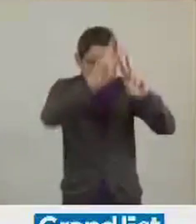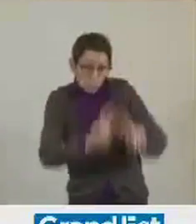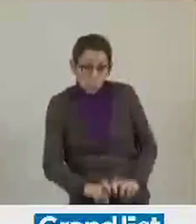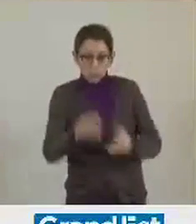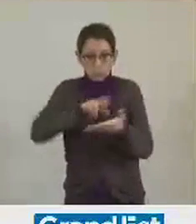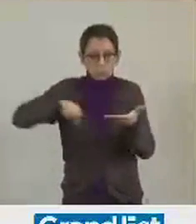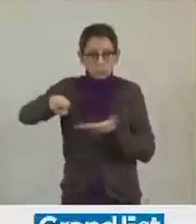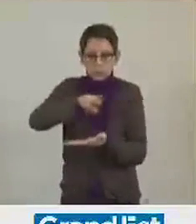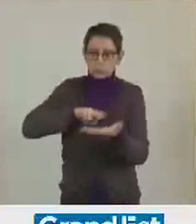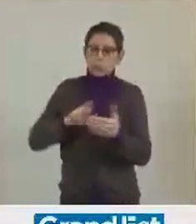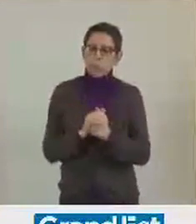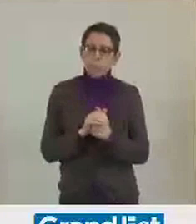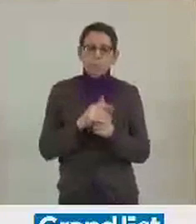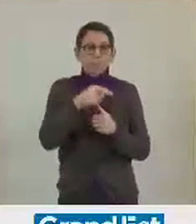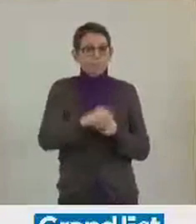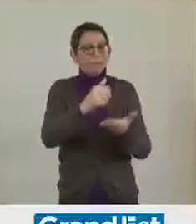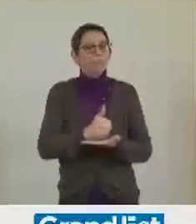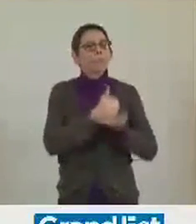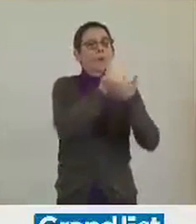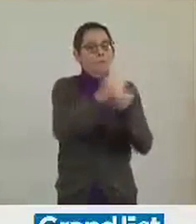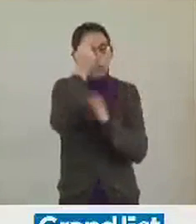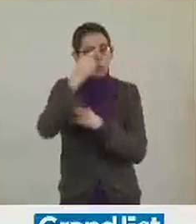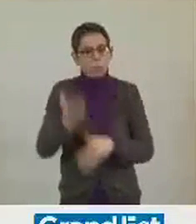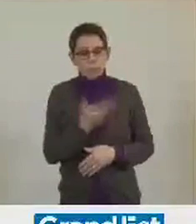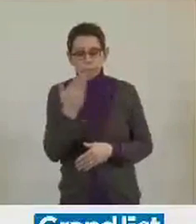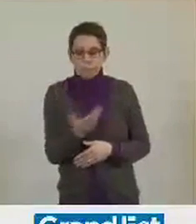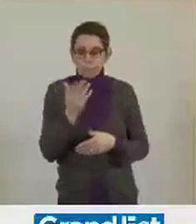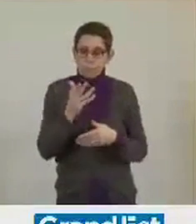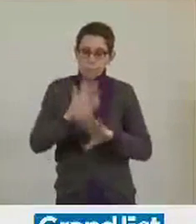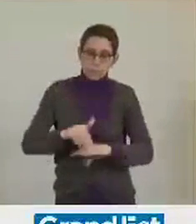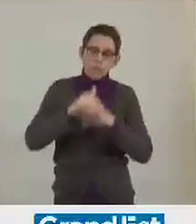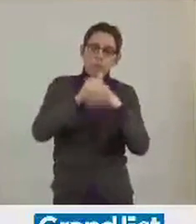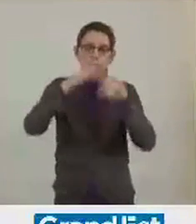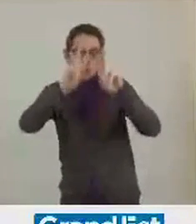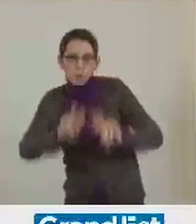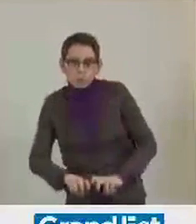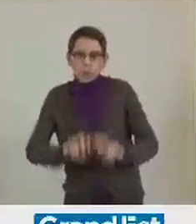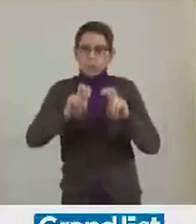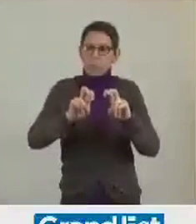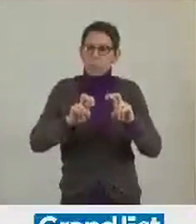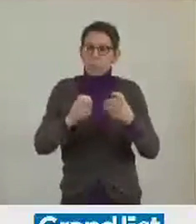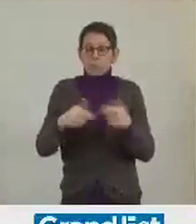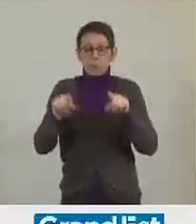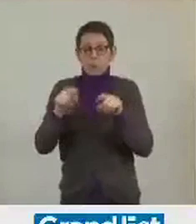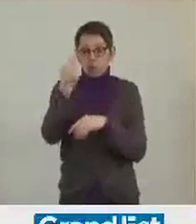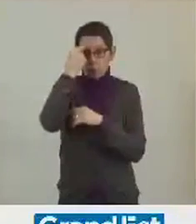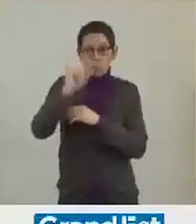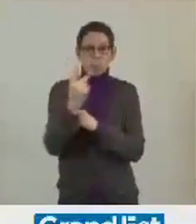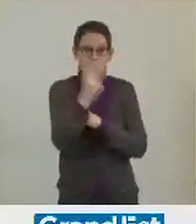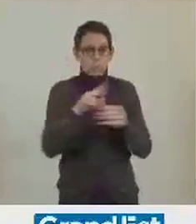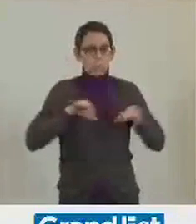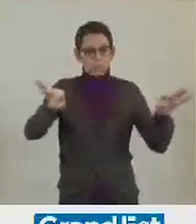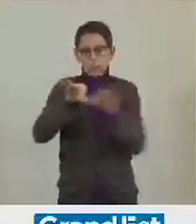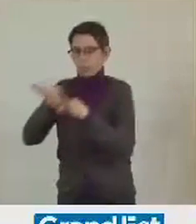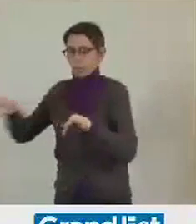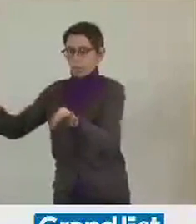Ce fonds collaboratif est dédié aux projets structurants de recherche impliquant des laboratoires d'au moins deux territoires. Vous l'avez compris,